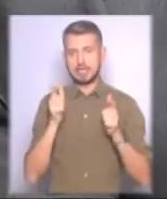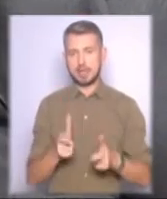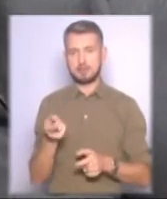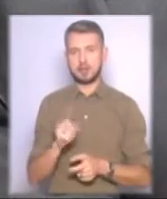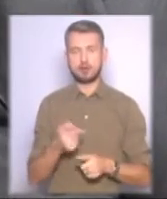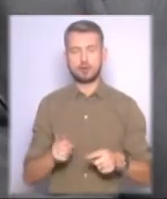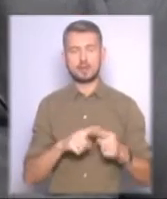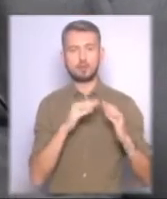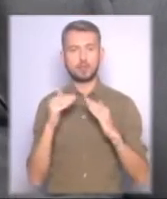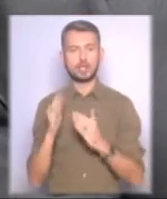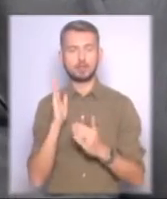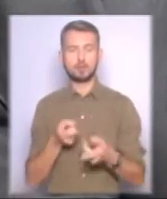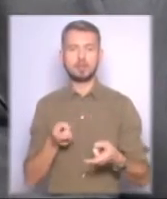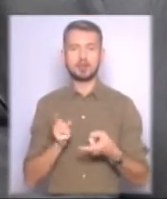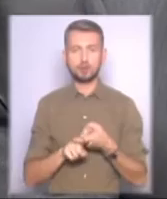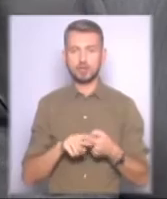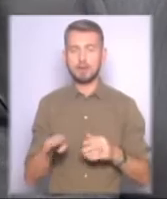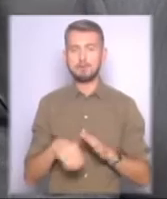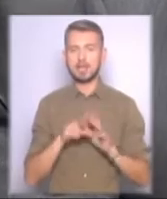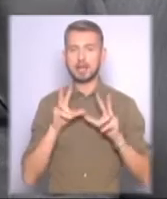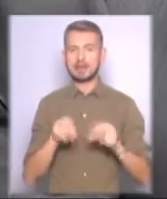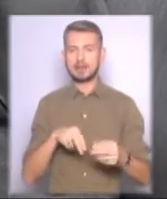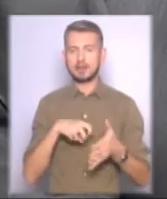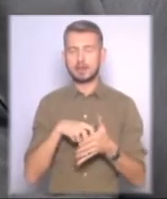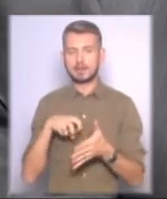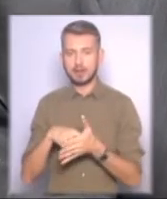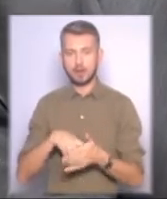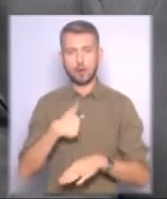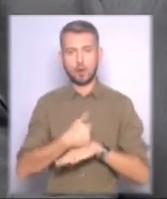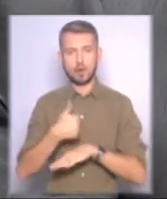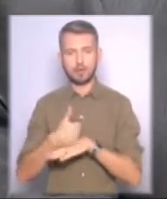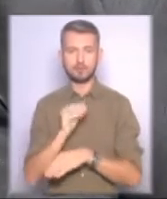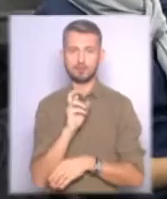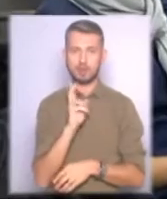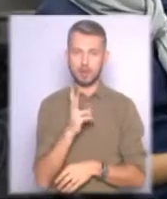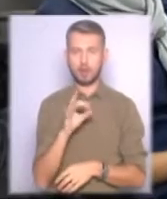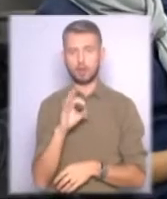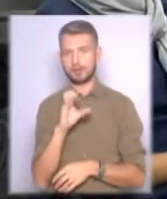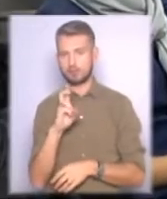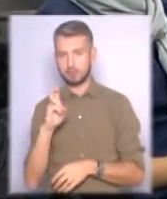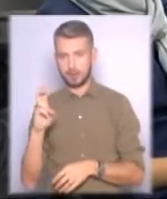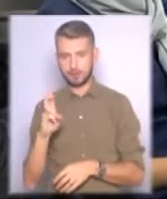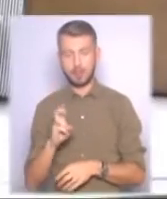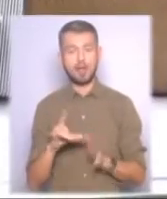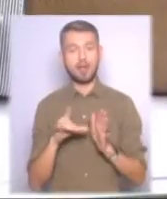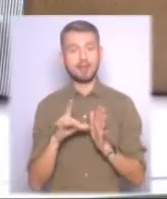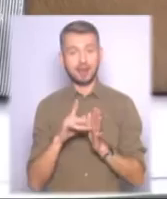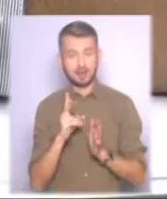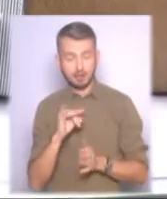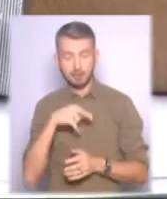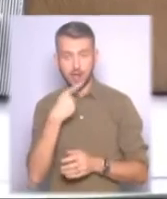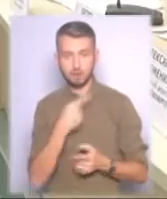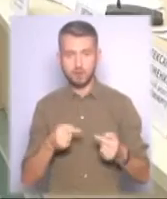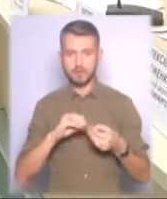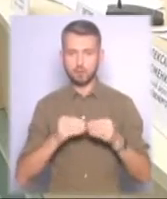ці будинки будуть підключені під гарантійні листи голів ЖБК та ОСББ. Енергетики зазначають, певні проблеми з